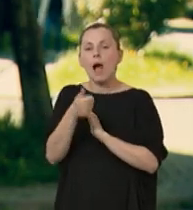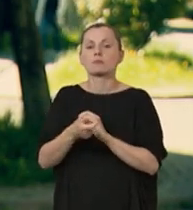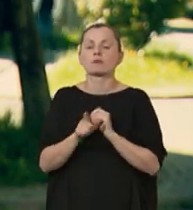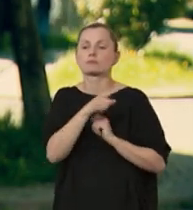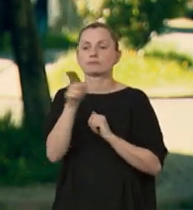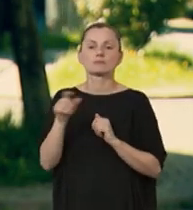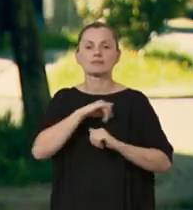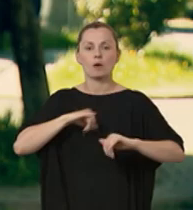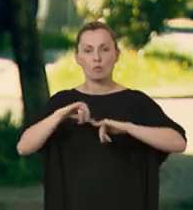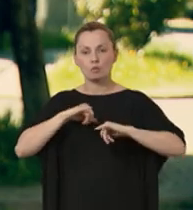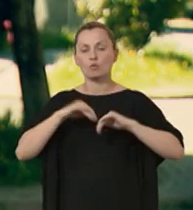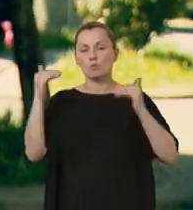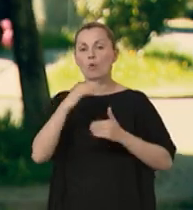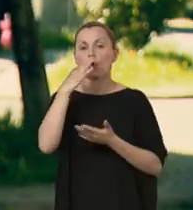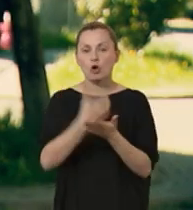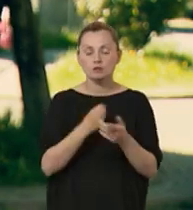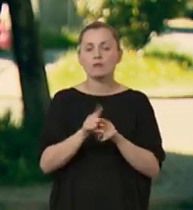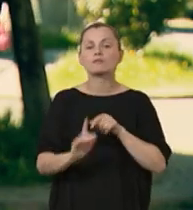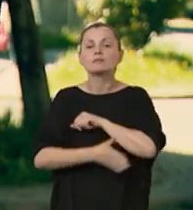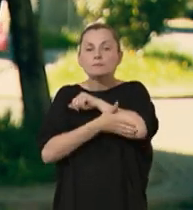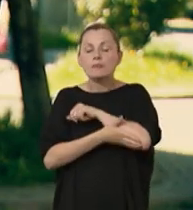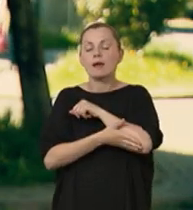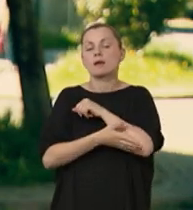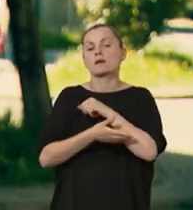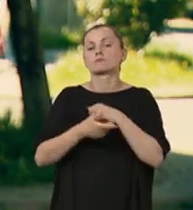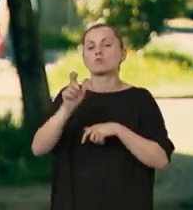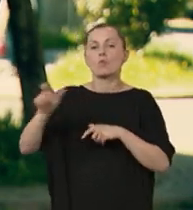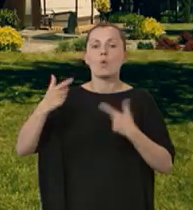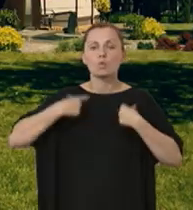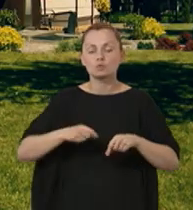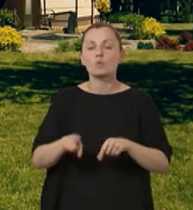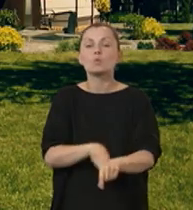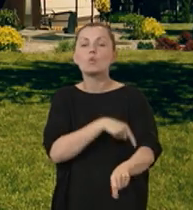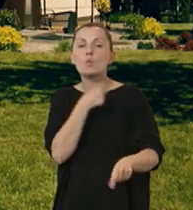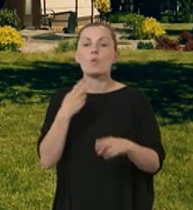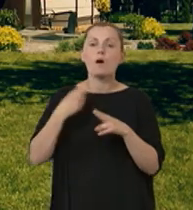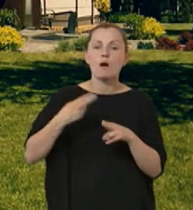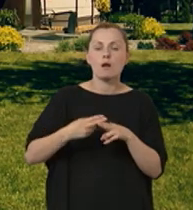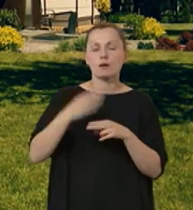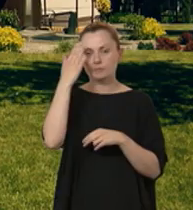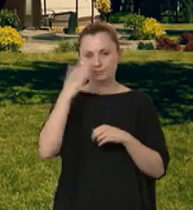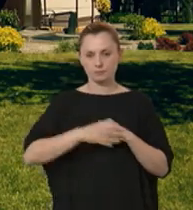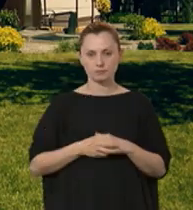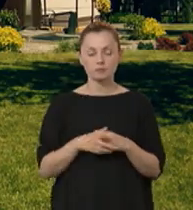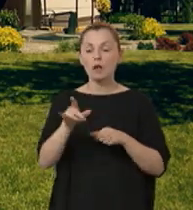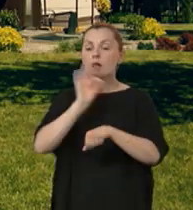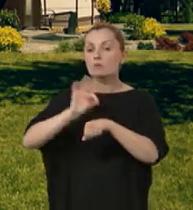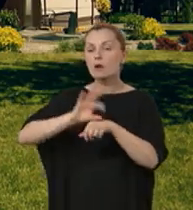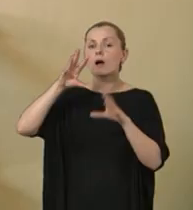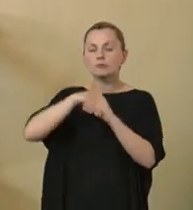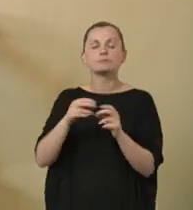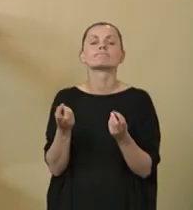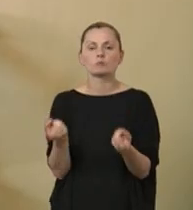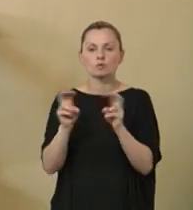samorządom możliwość korzystania i wspierania tą formą osoby długotrwale chore psychicznie. W ramach tego